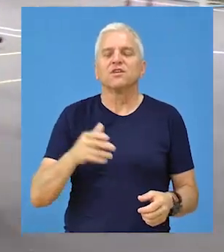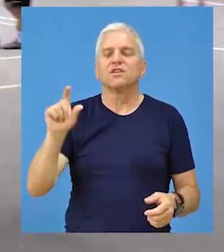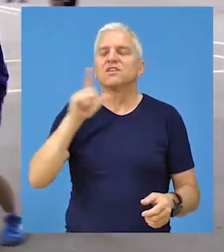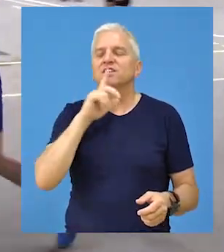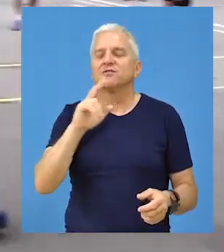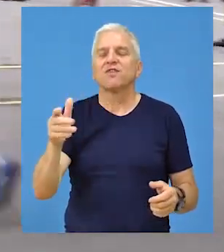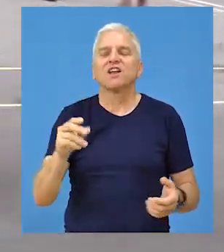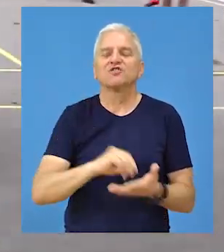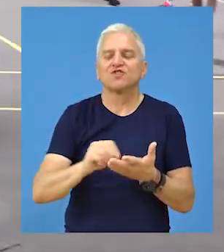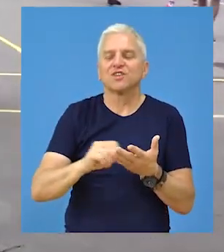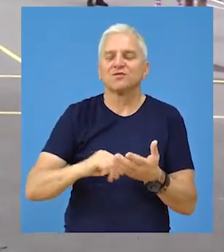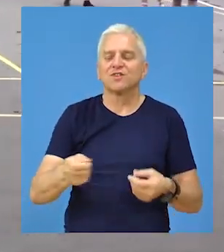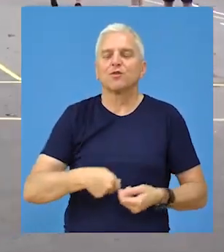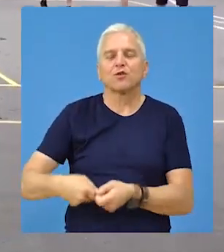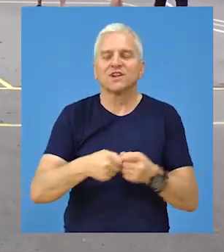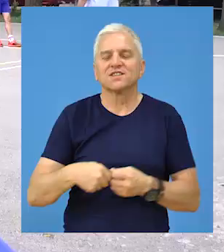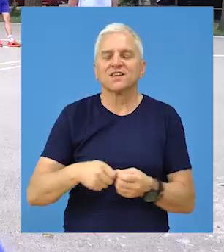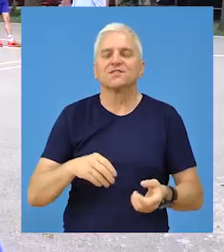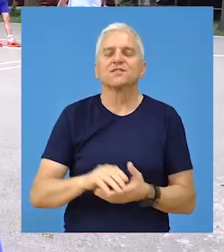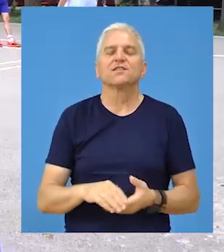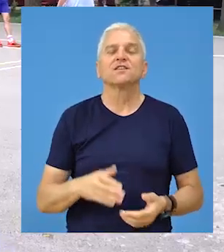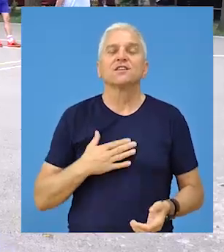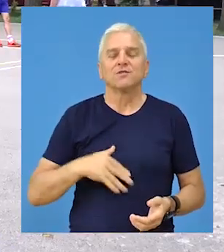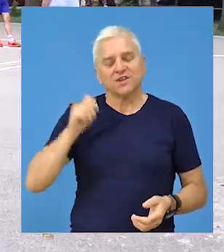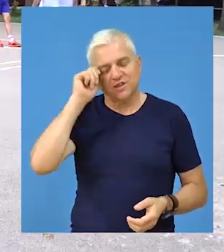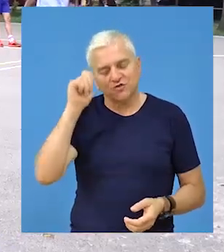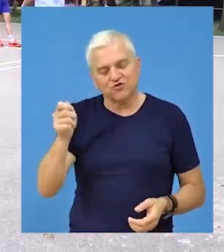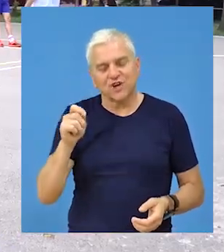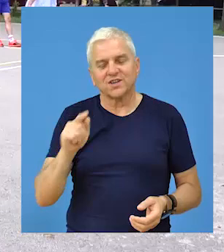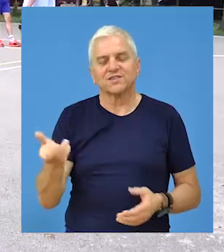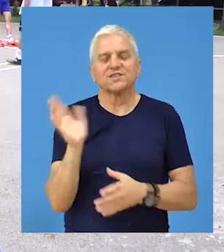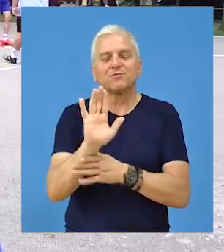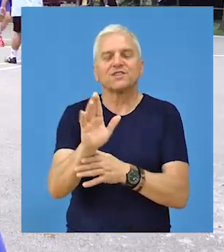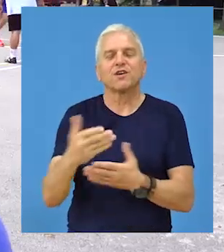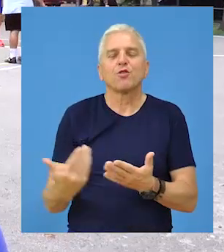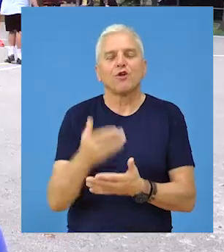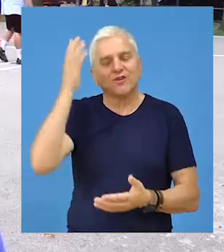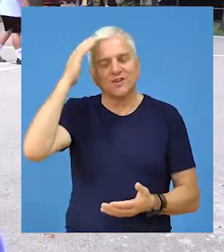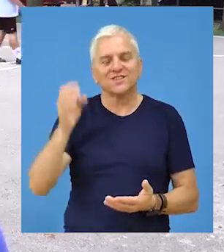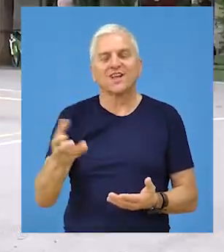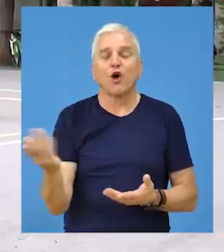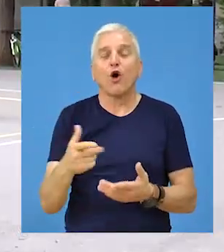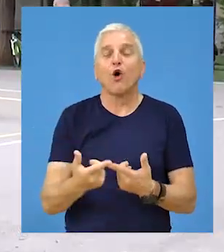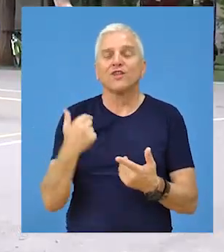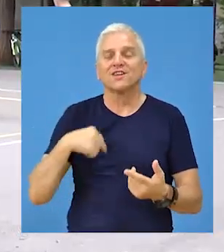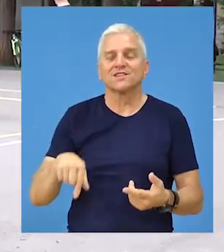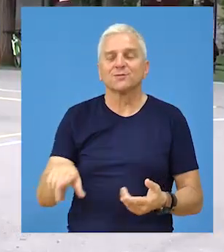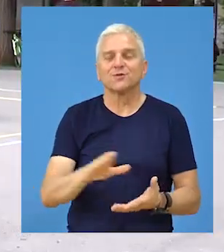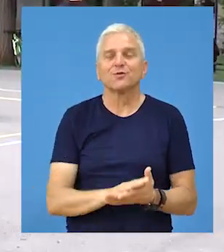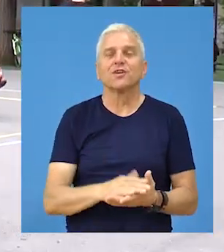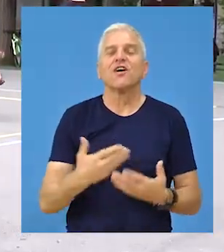reči hvale za organizaciju i sam turnir. Naravno da mi je čas zašto ipak predstavljam novo selo, odavljena sam. Velika je